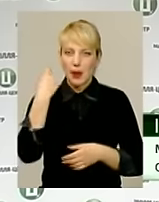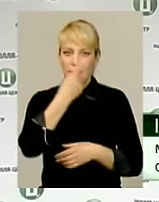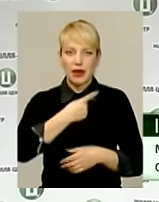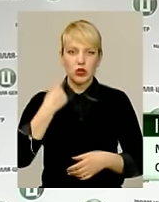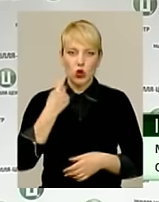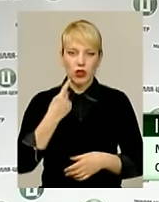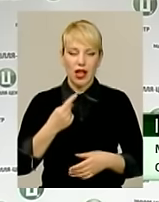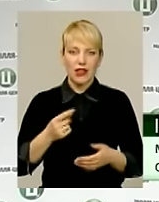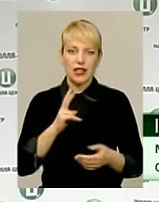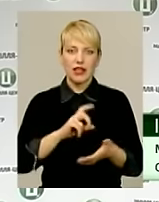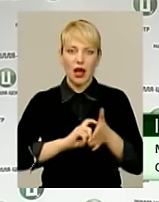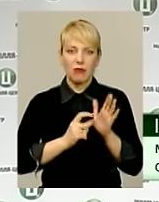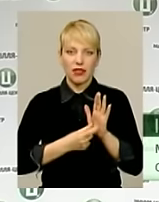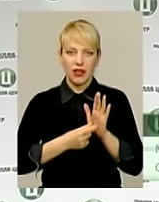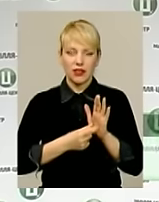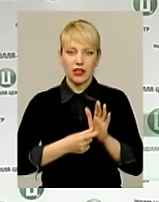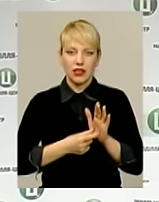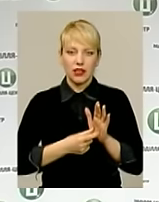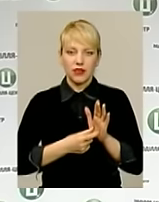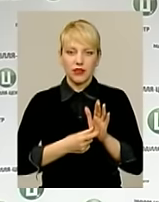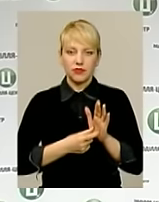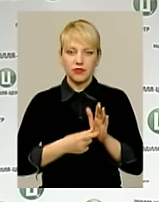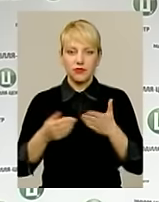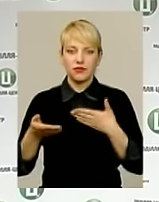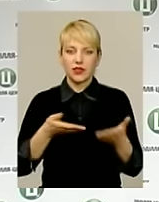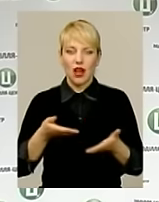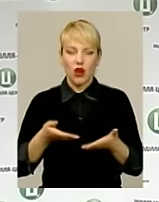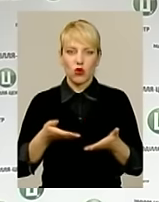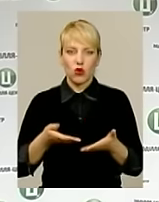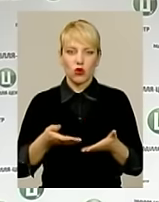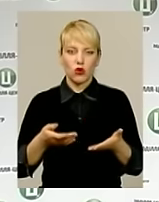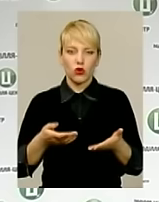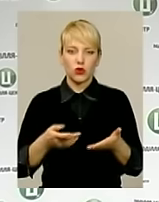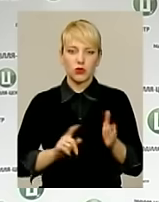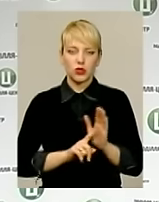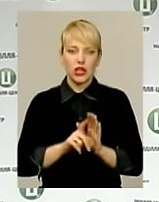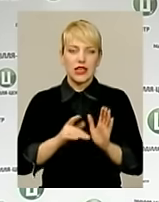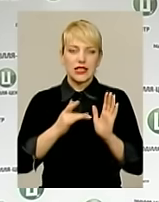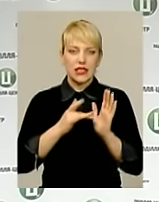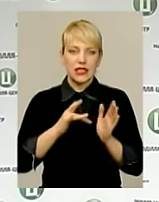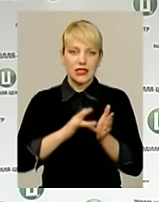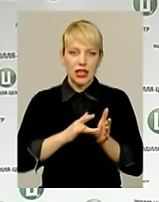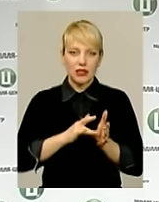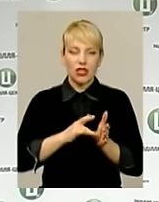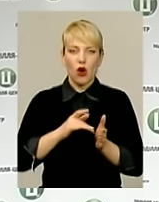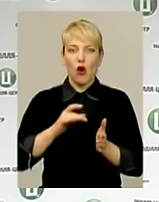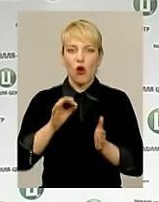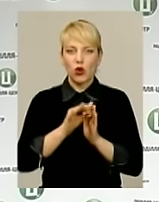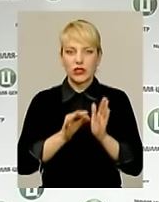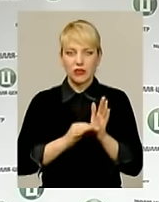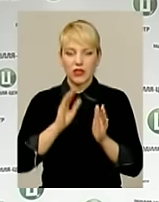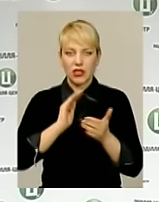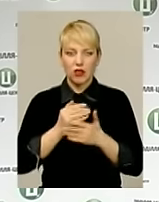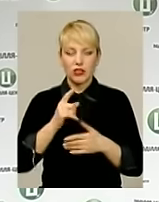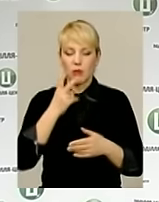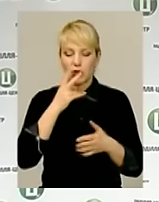кабінет, персональну сторінку, яку заводить Український центр оцінювання якостю освіти, і побачити, до якого пункту вони